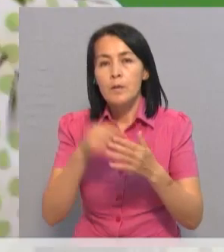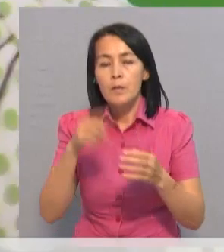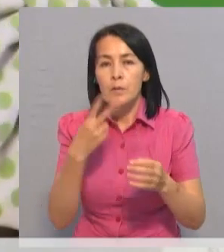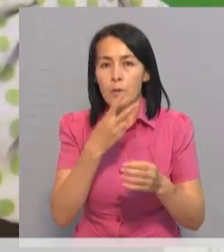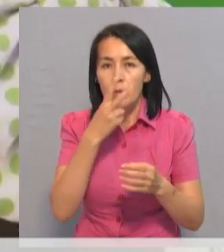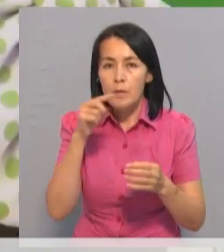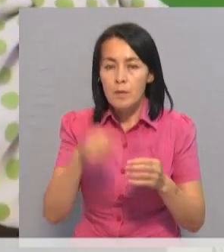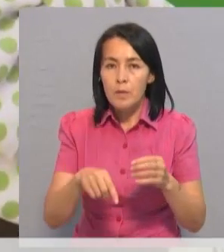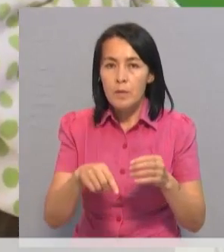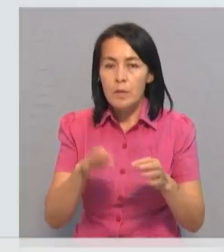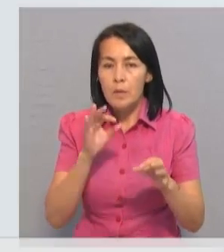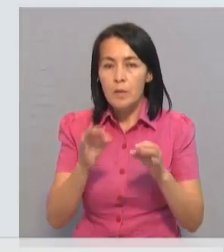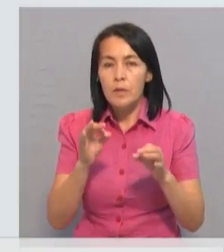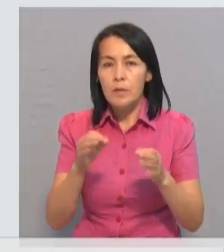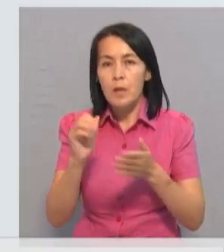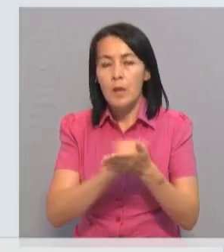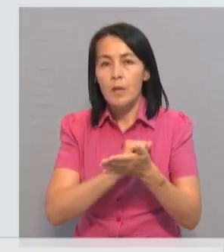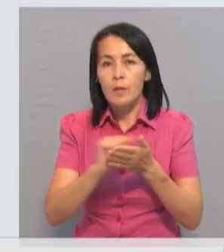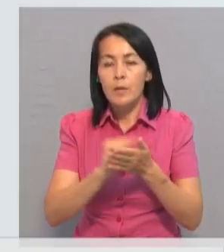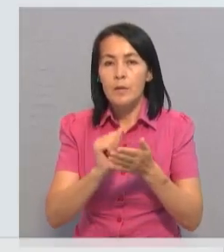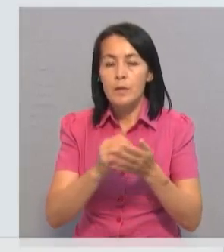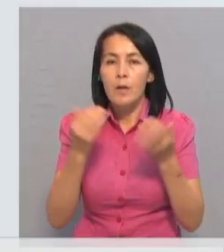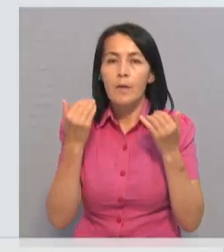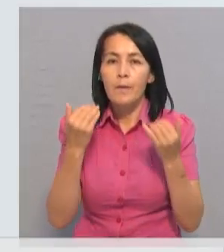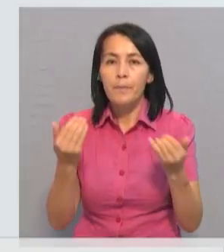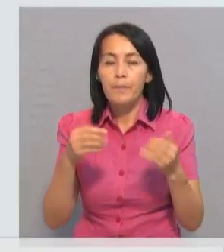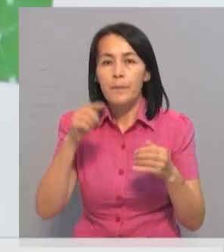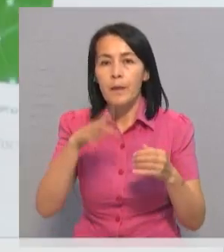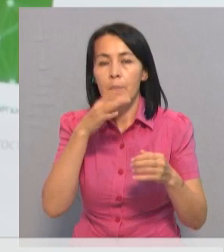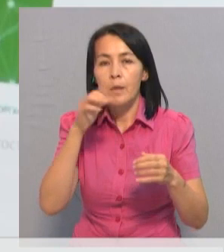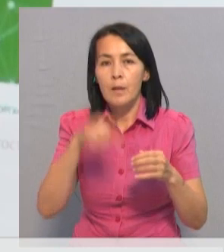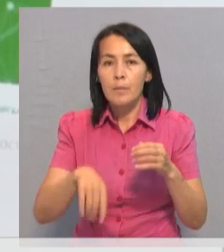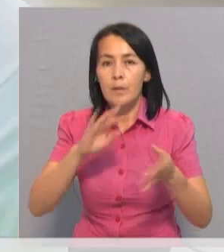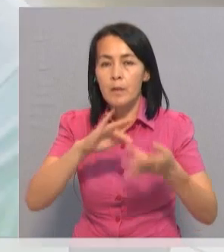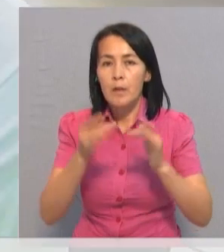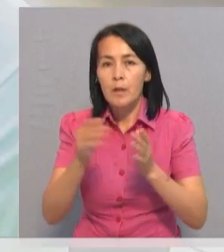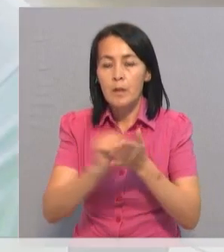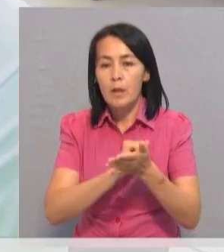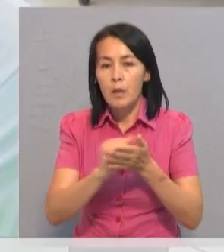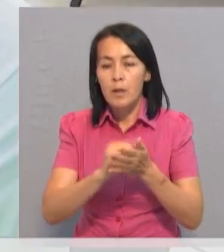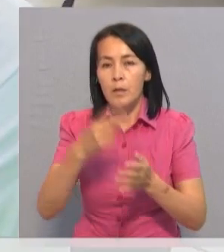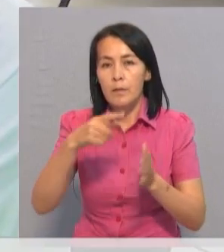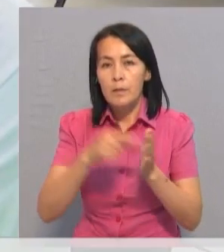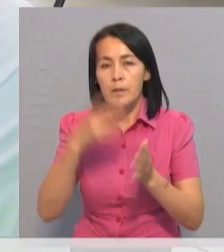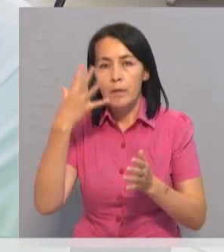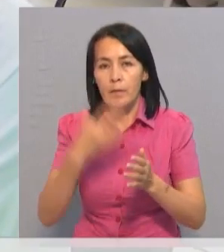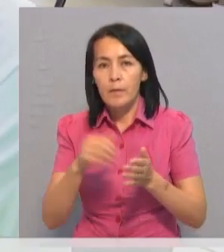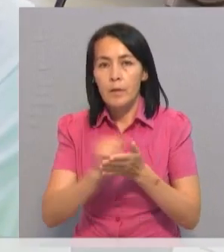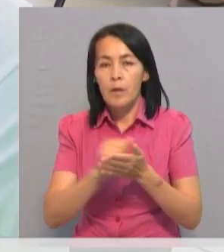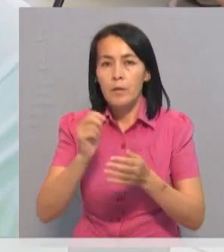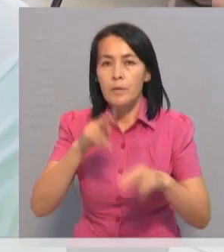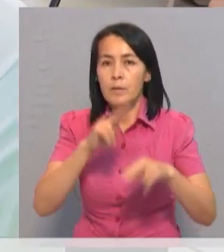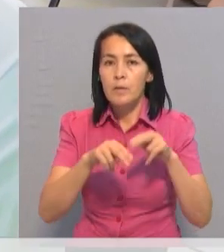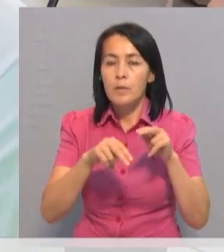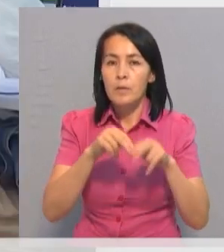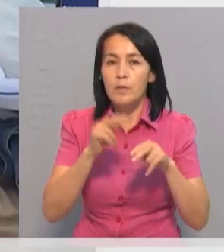убедиться в их подлинности. Цифровой документ – аналог оригинала документа. На данный момент сервис «Цифровые документы» задержит 27 видов документов, в том числе